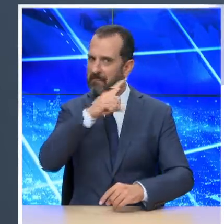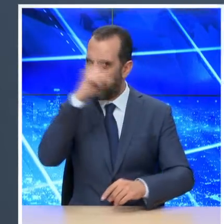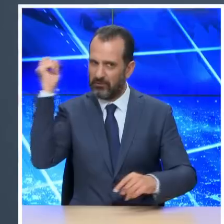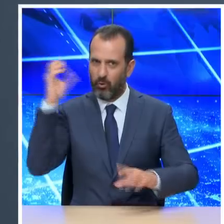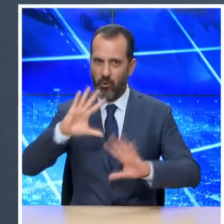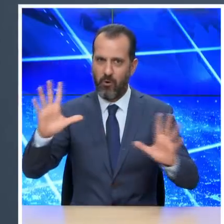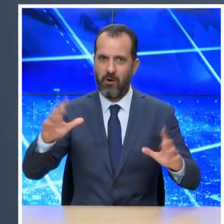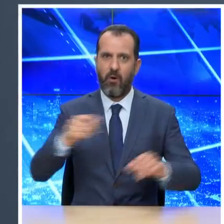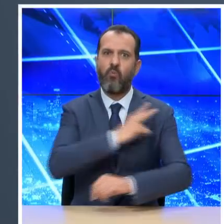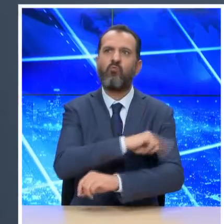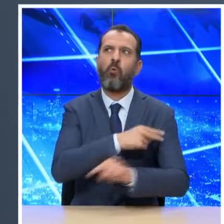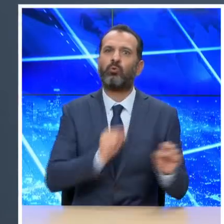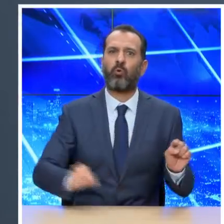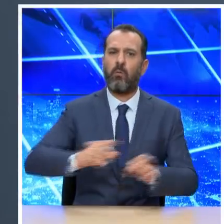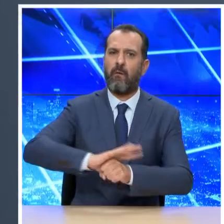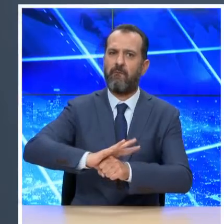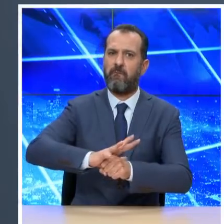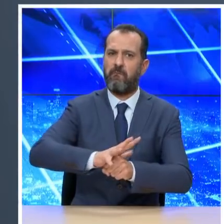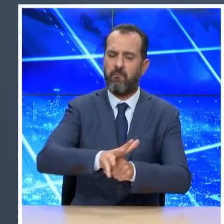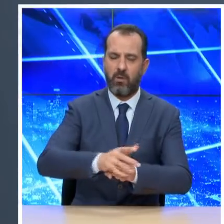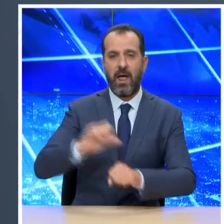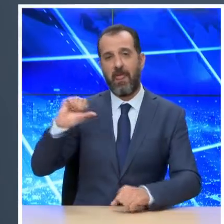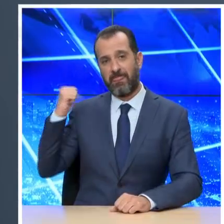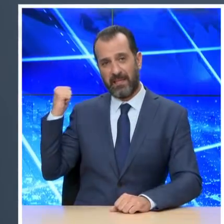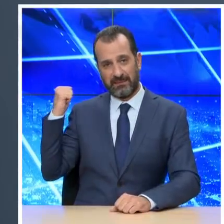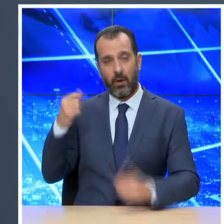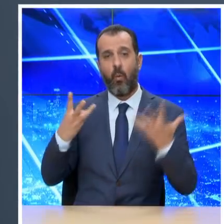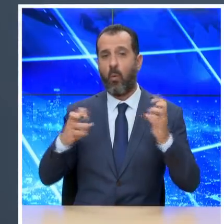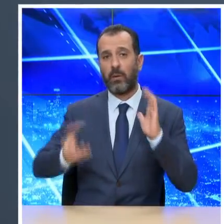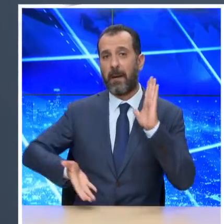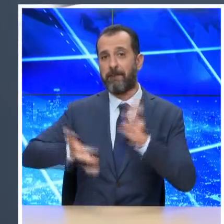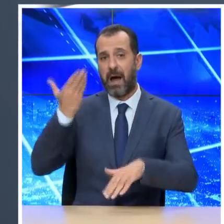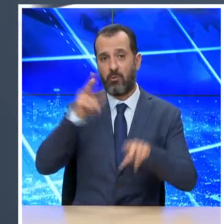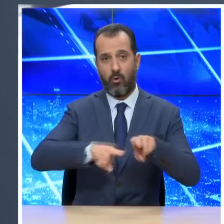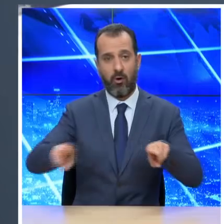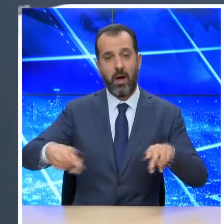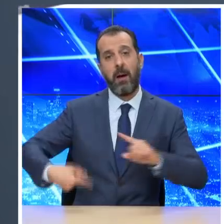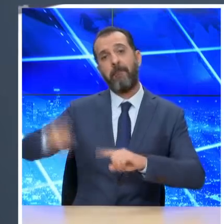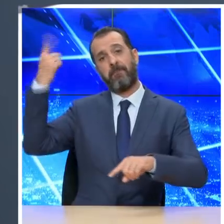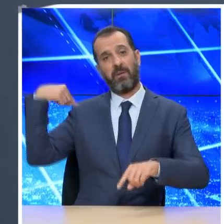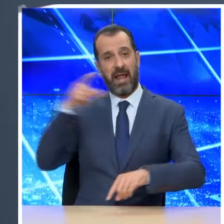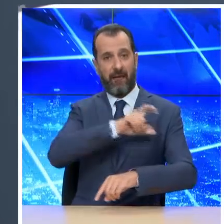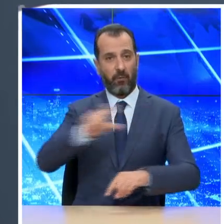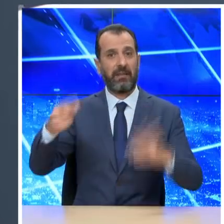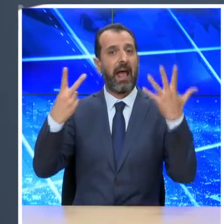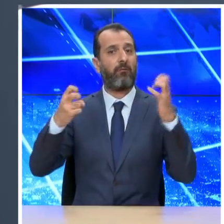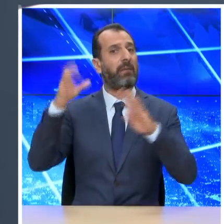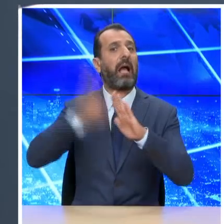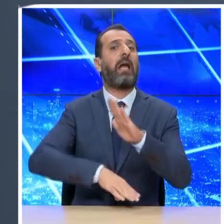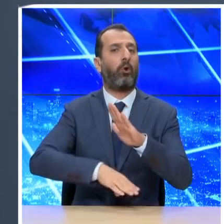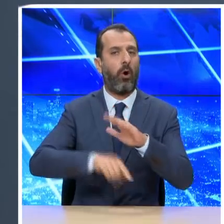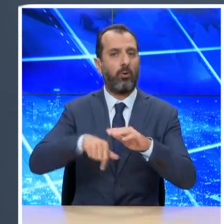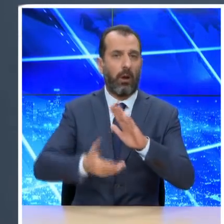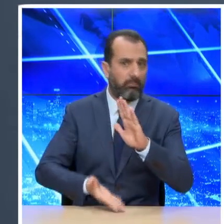Από χθες οι διασωληνωμένοι ξεπέρασαν τον αριθμό των 80, ενώ την προηγούμενη εβδομάδα είχαν φτάσει τις λιγότερες από 70 διασωληνώσεις.